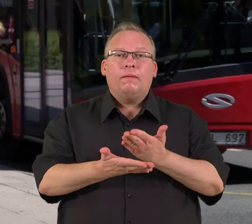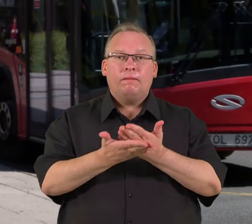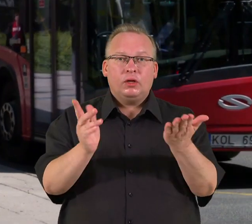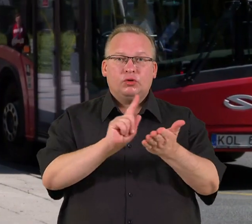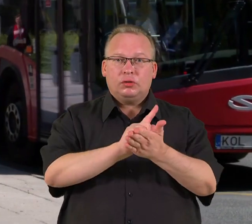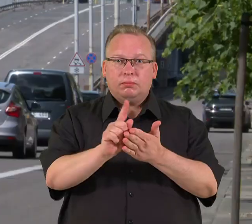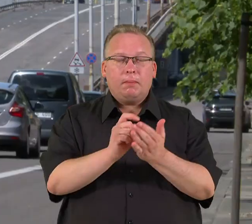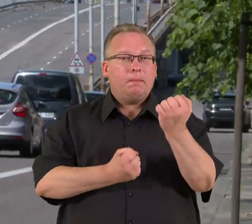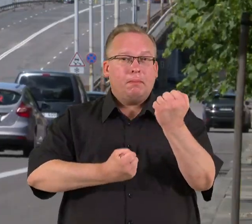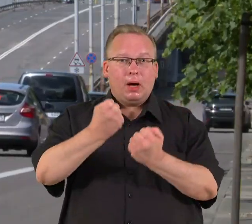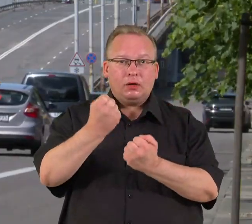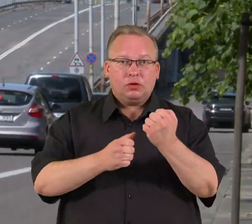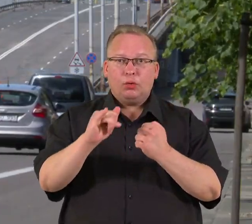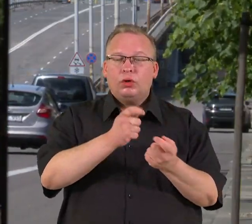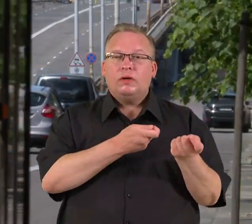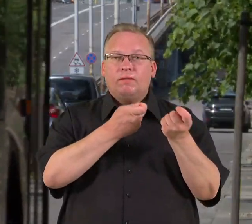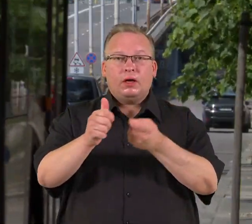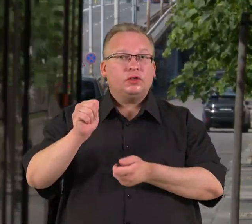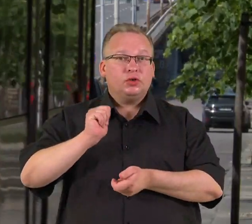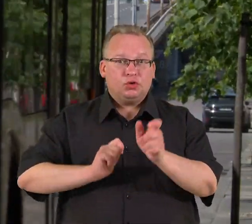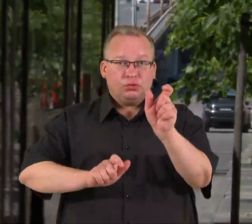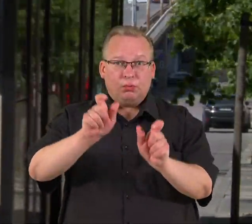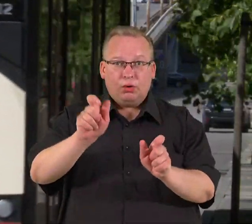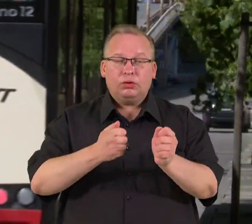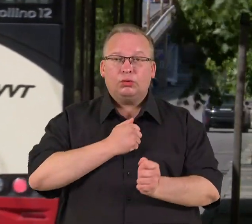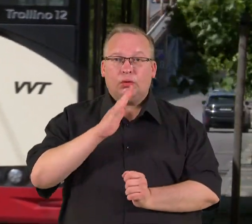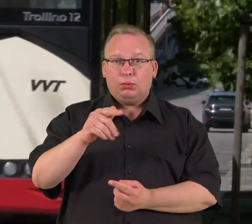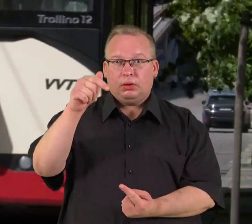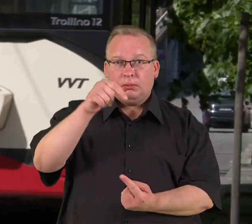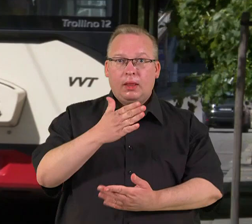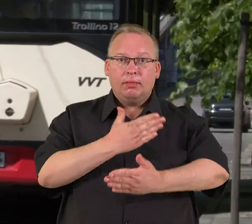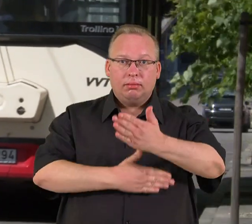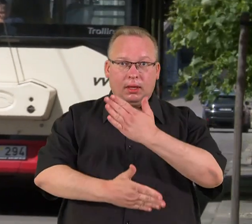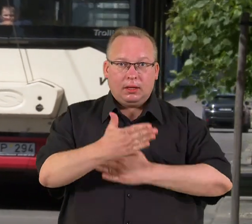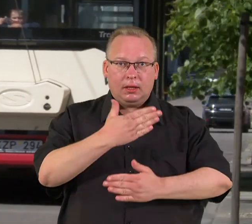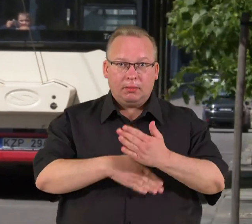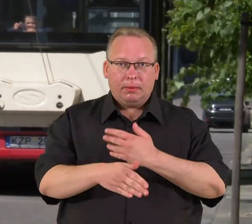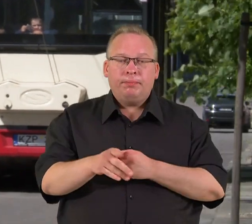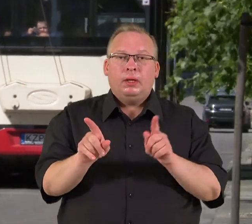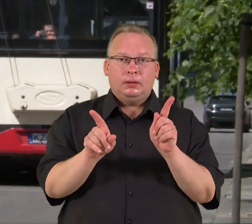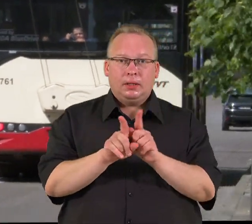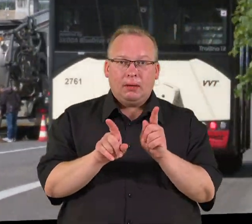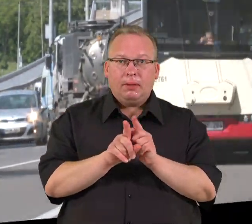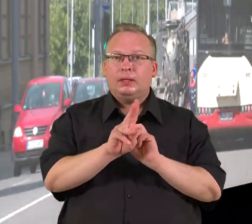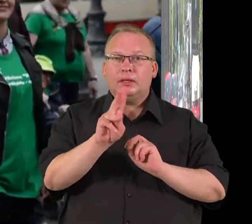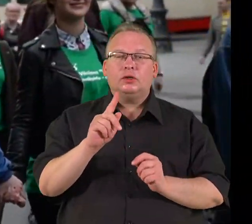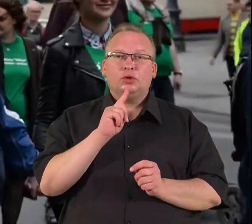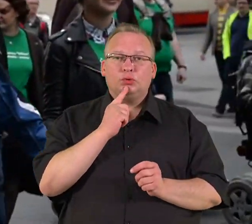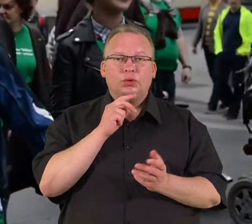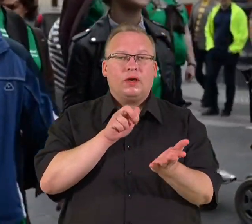transporto priemonės, kurios veža kelybius, turės būti pritaikytos neįgalėsiems, riboto judumo asmenims.